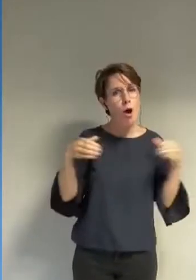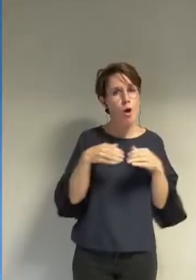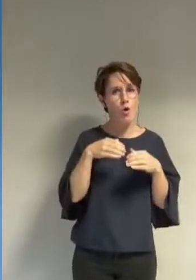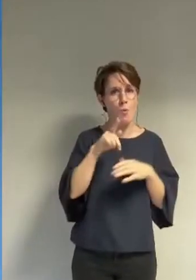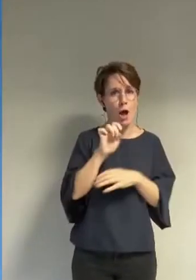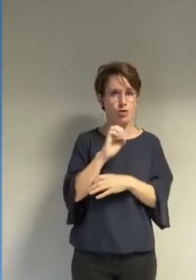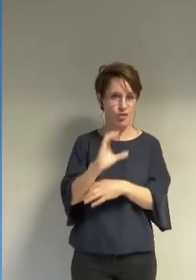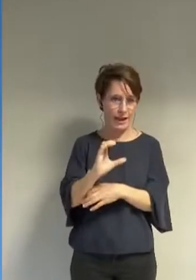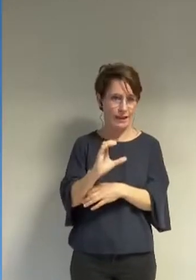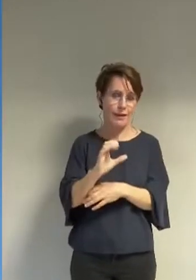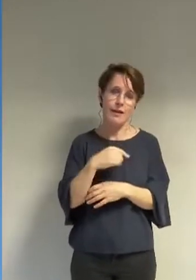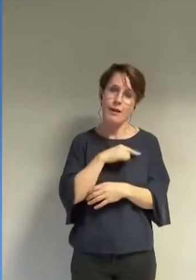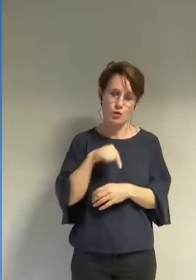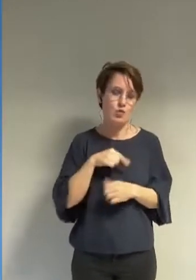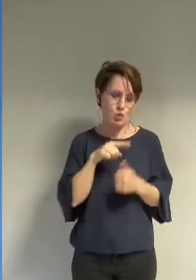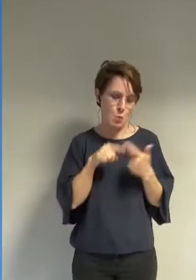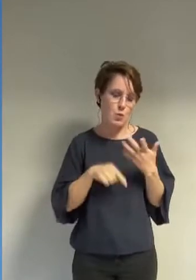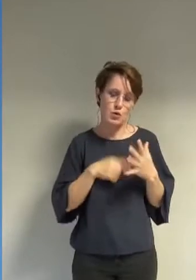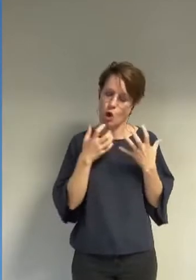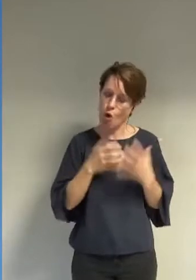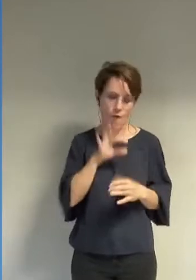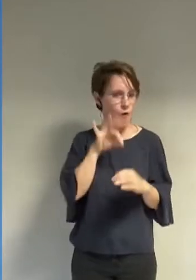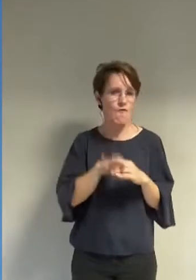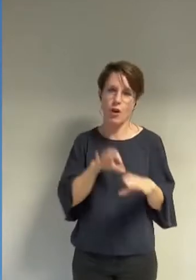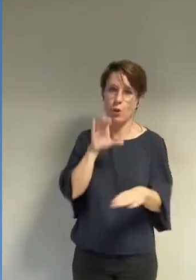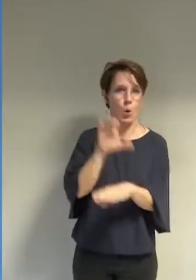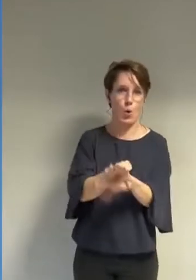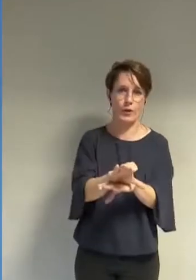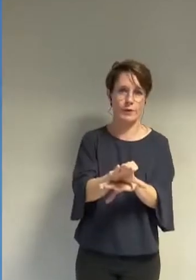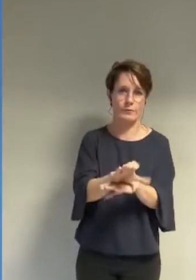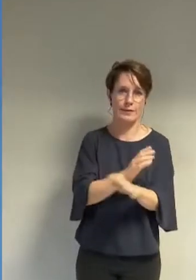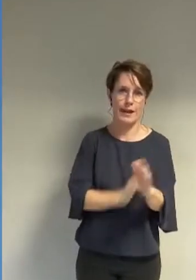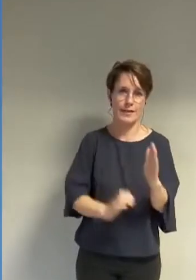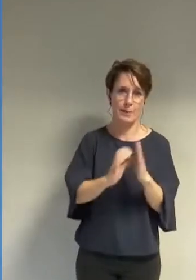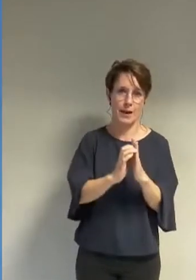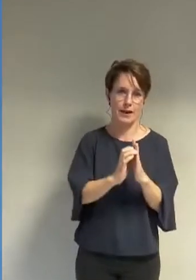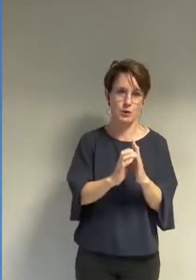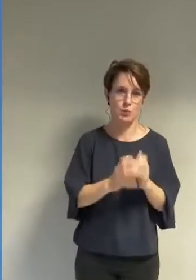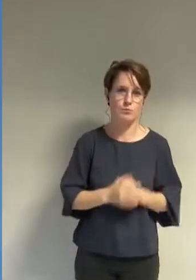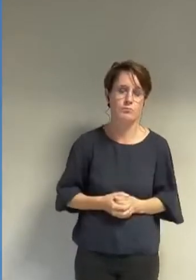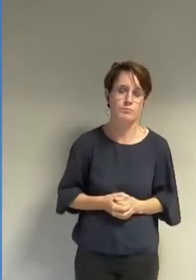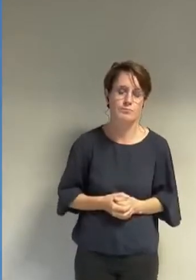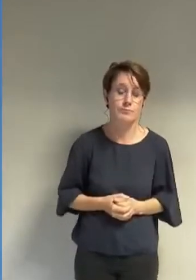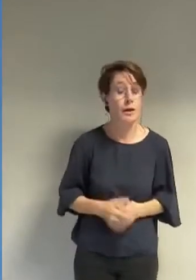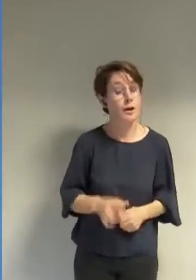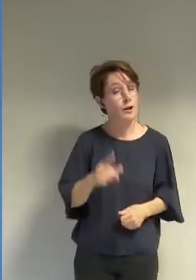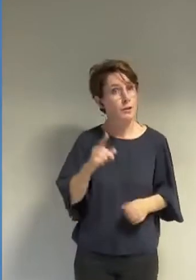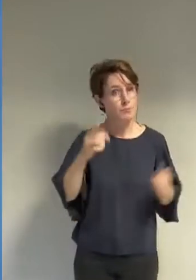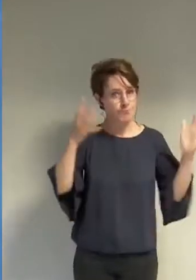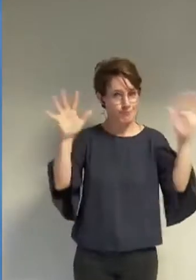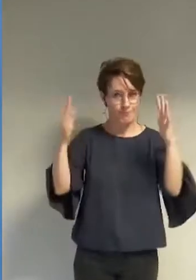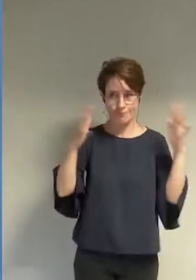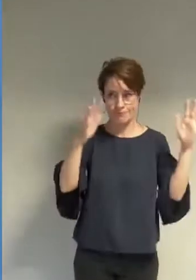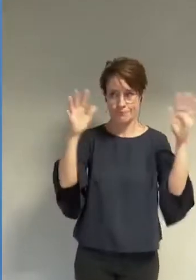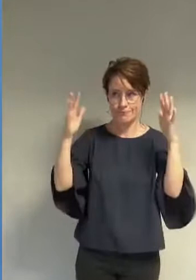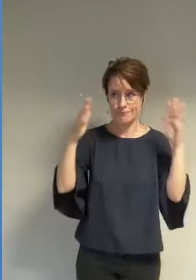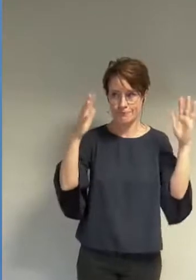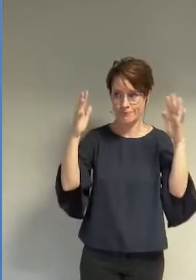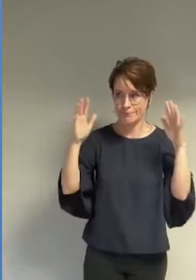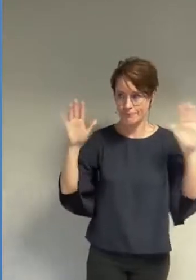cette délibération en effet et combien même nous sommes favorables